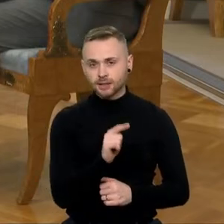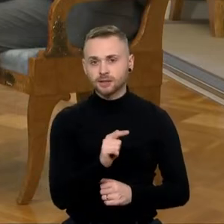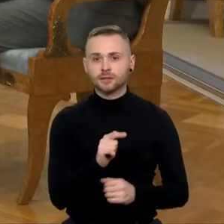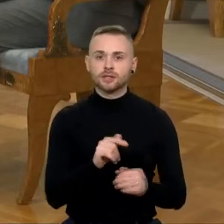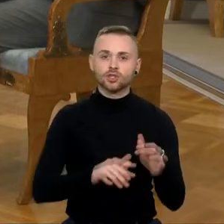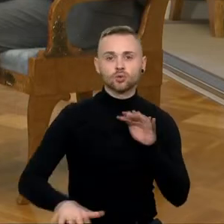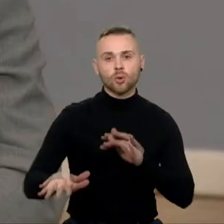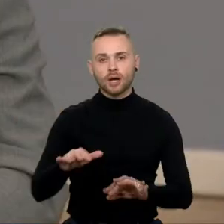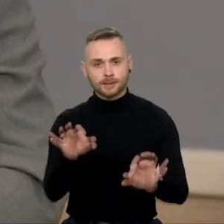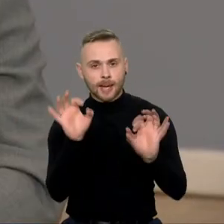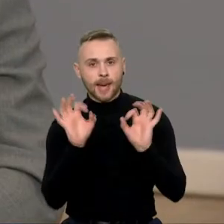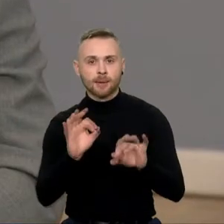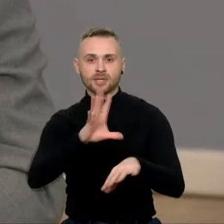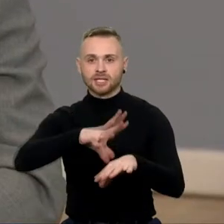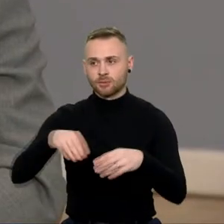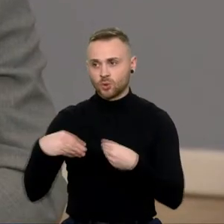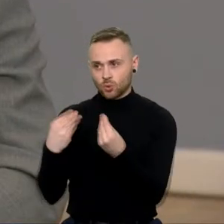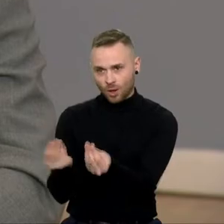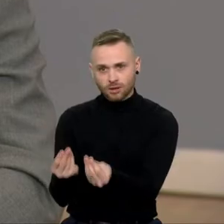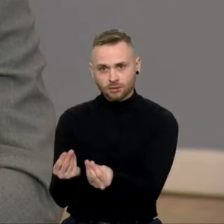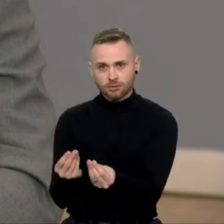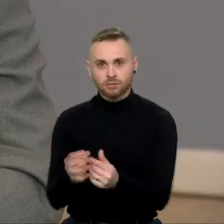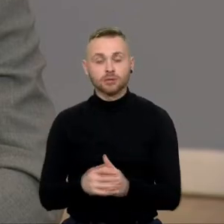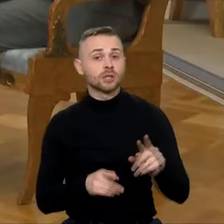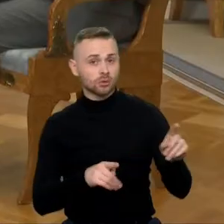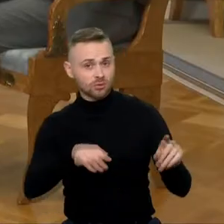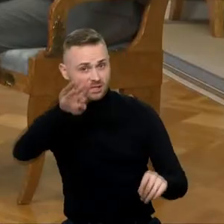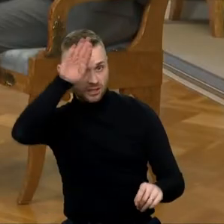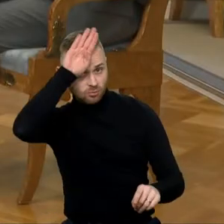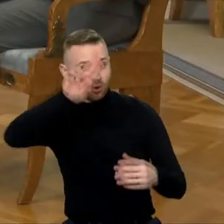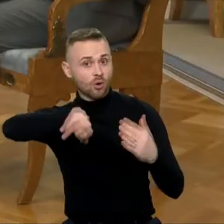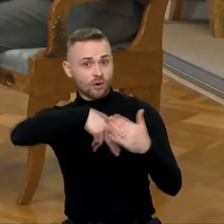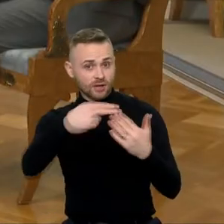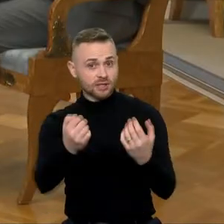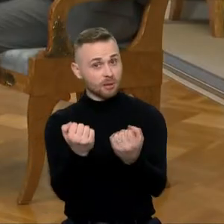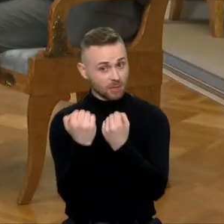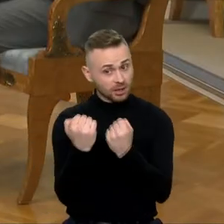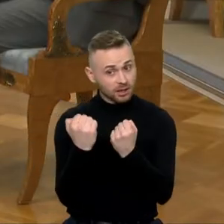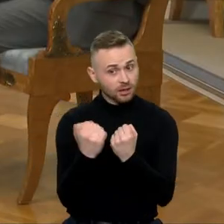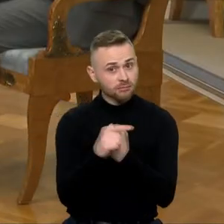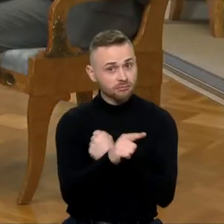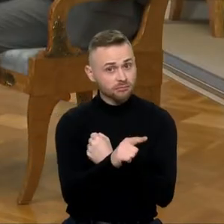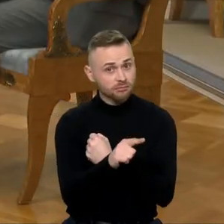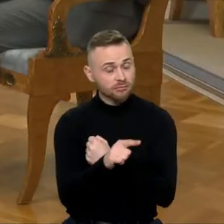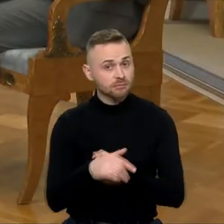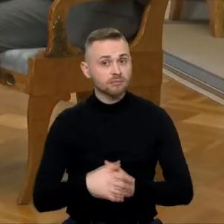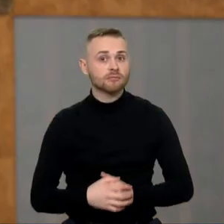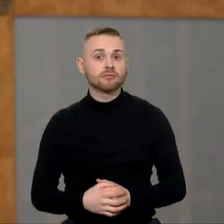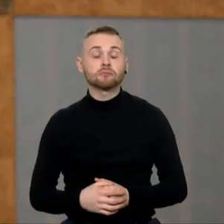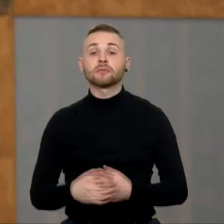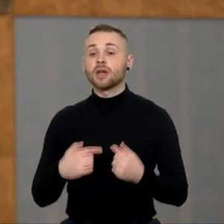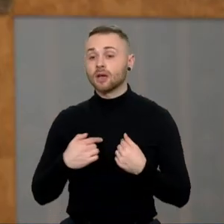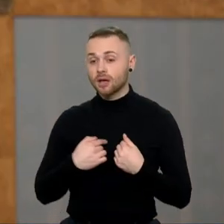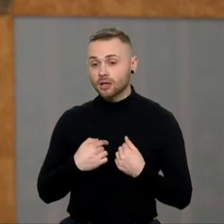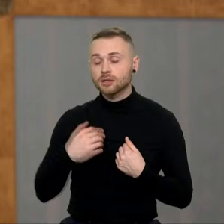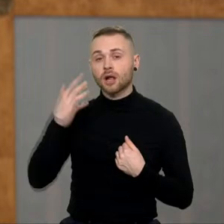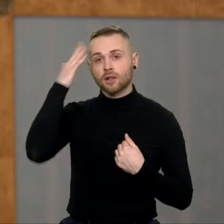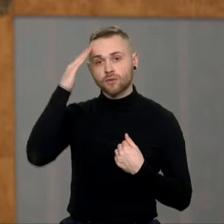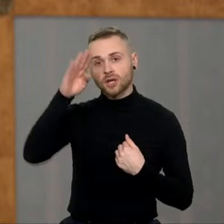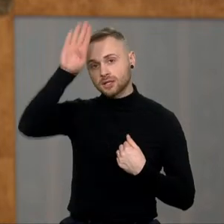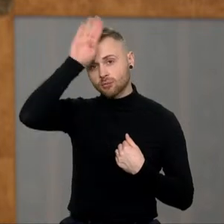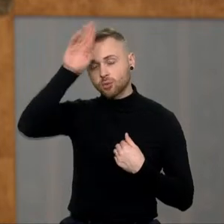situacijos Seimui sudarėm. Taip, tai jūs palaiko Stambulo konvencija? Aš manau, kad šiuo metu Stambulo